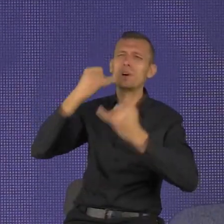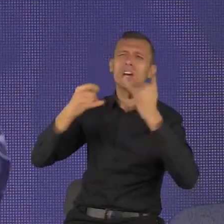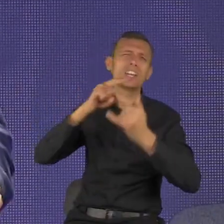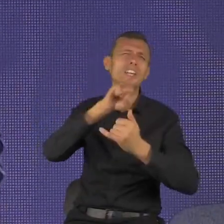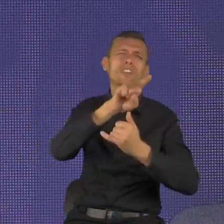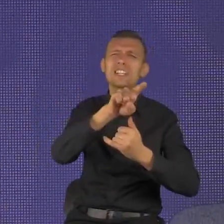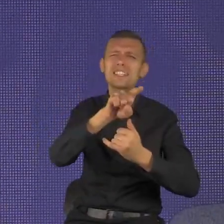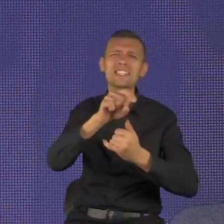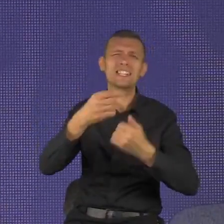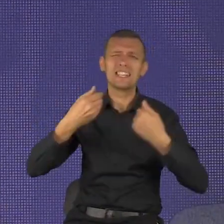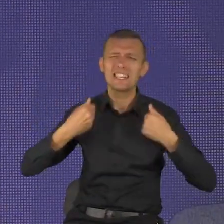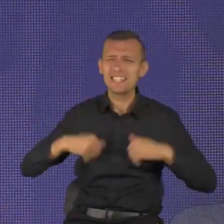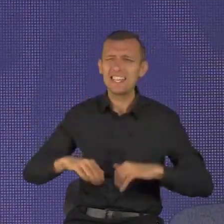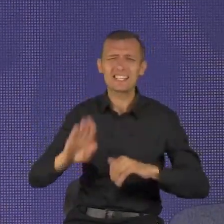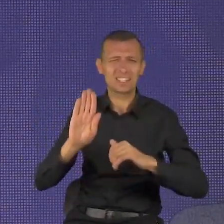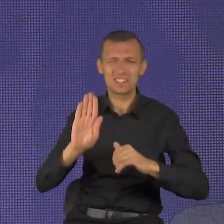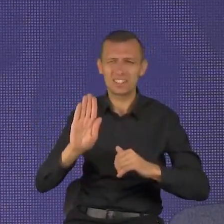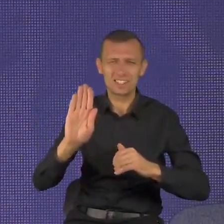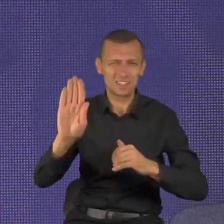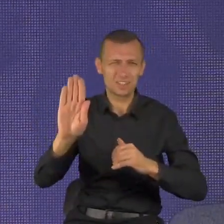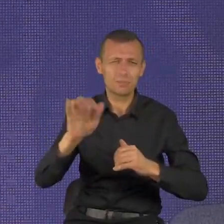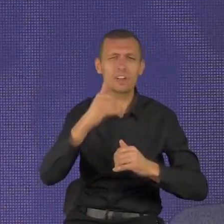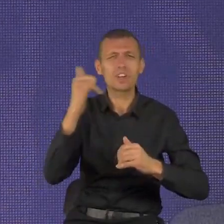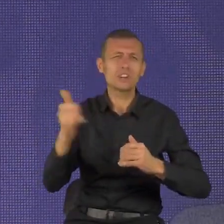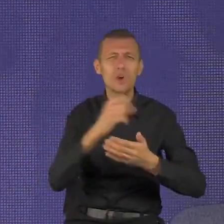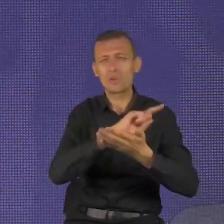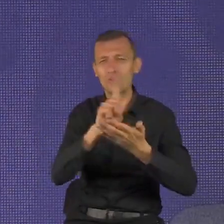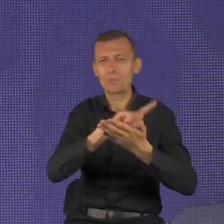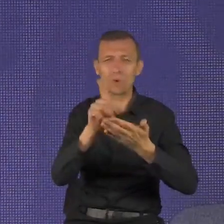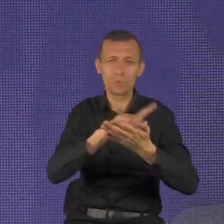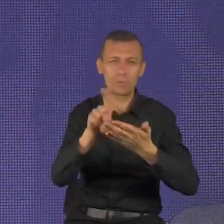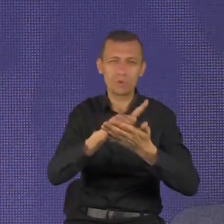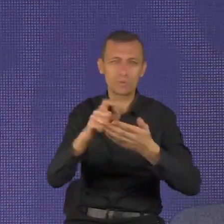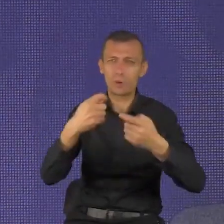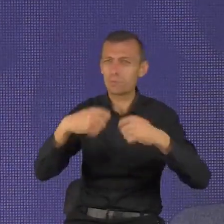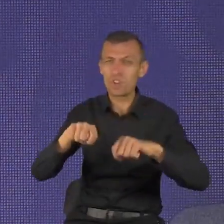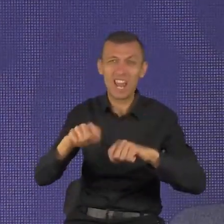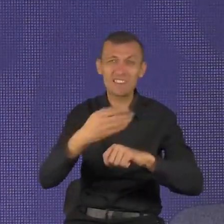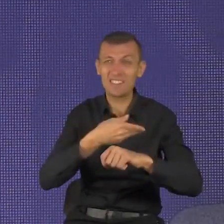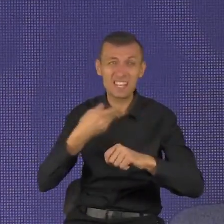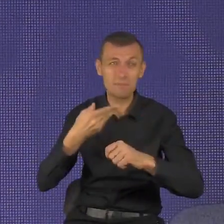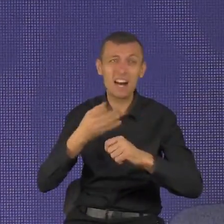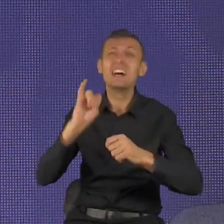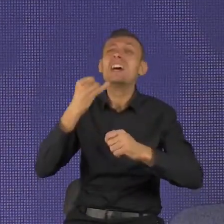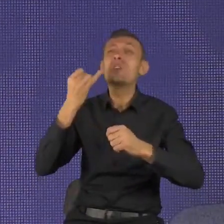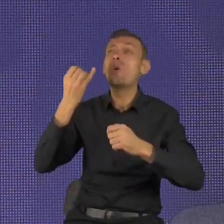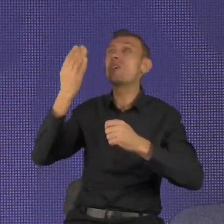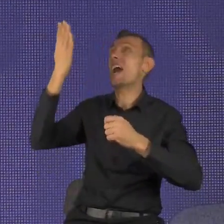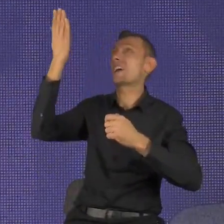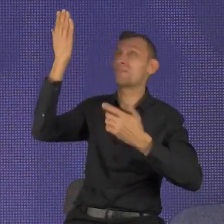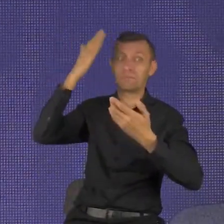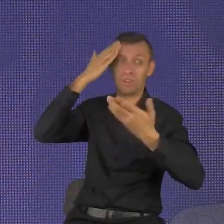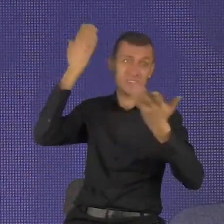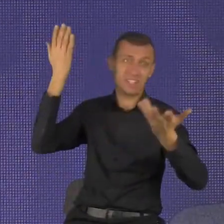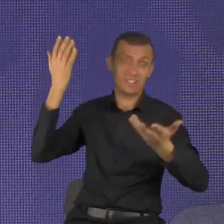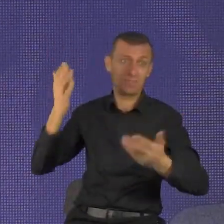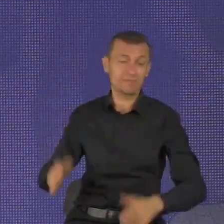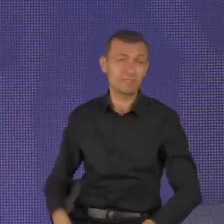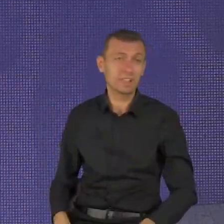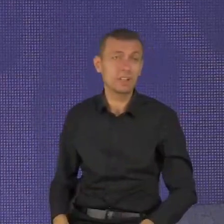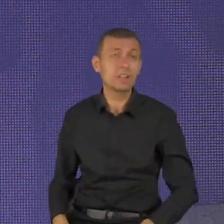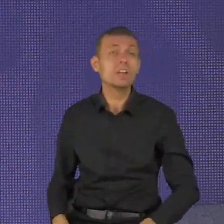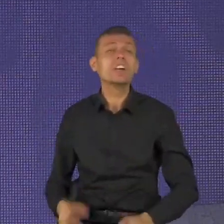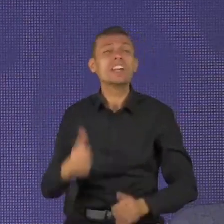poznać Boga. Jedynym sposobem na poznanie Boga, że Bóg jest Bogiem, to jest zatrzymać się